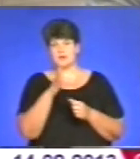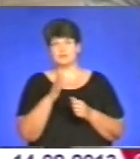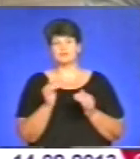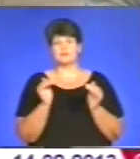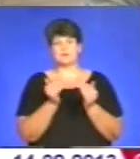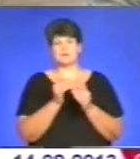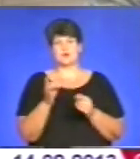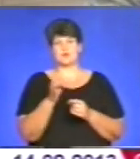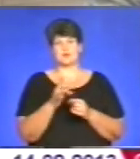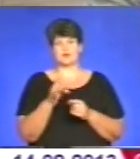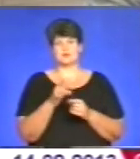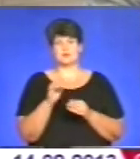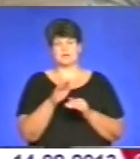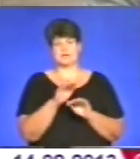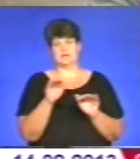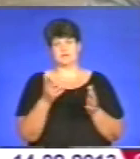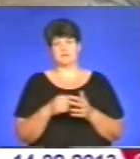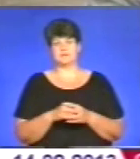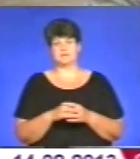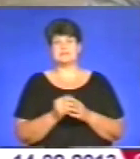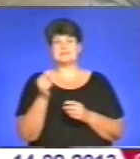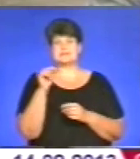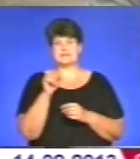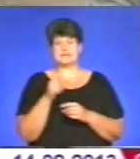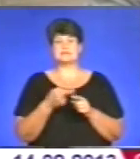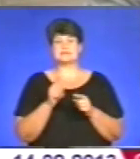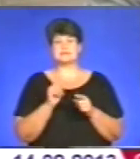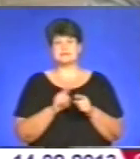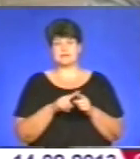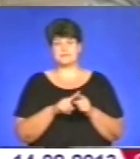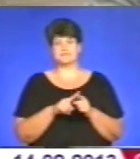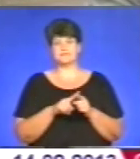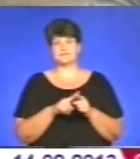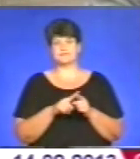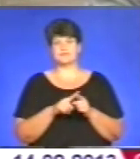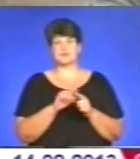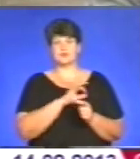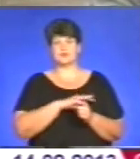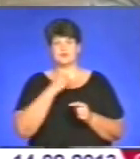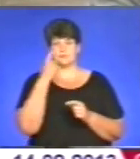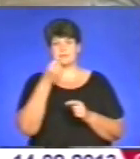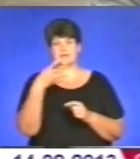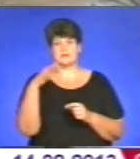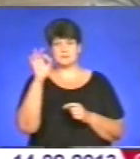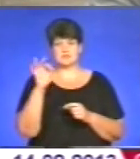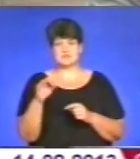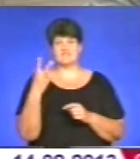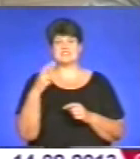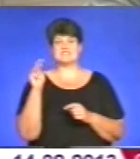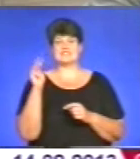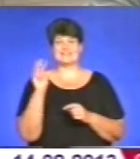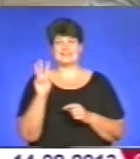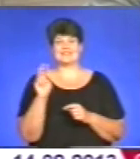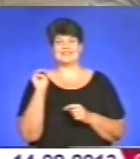мінімальних розмірах або на її рівні. З них в юридичних осіб це 15% або майже 23 тисячі